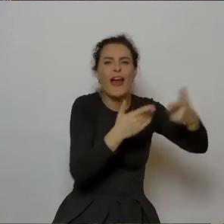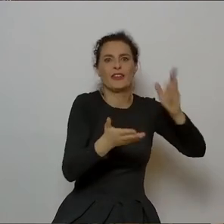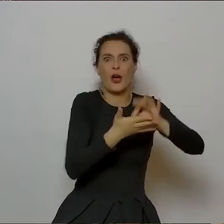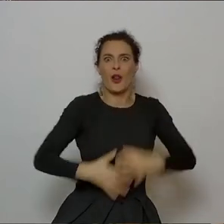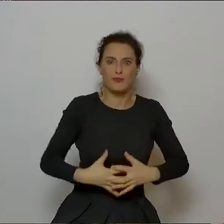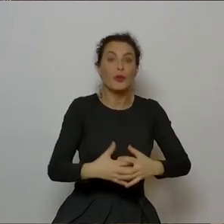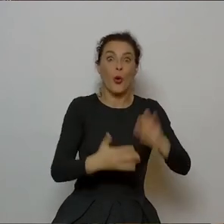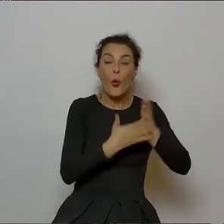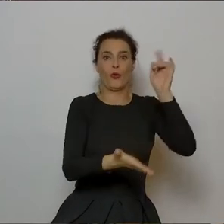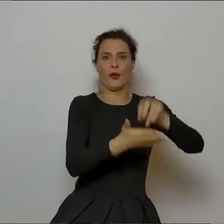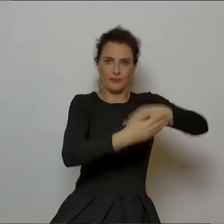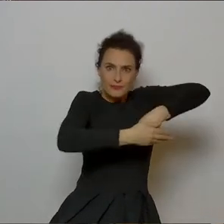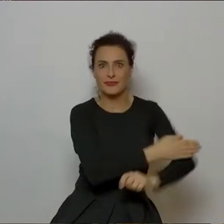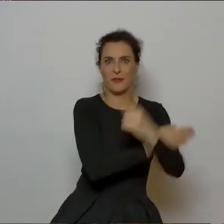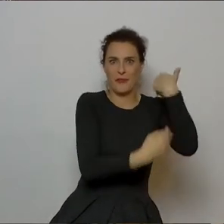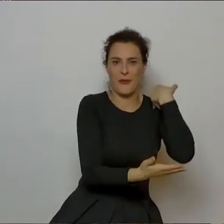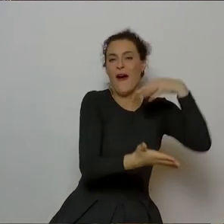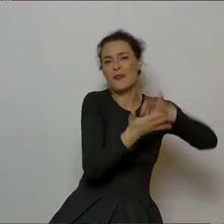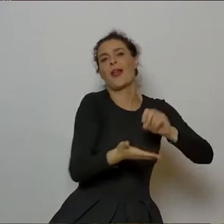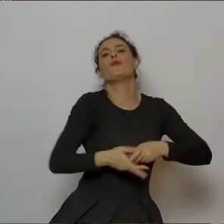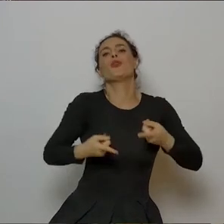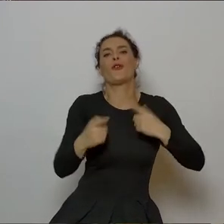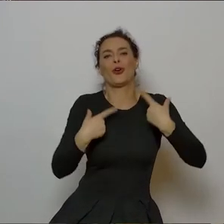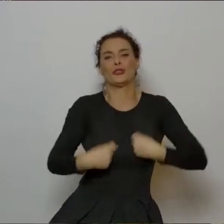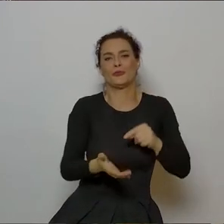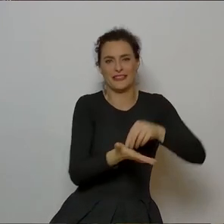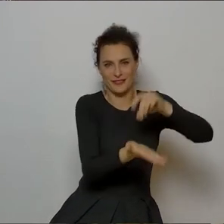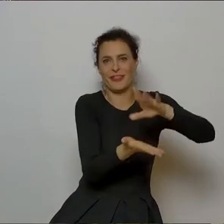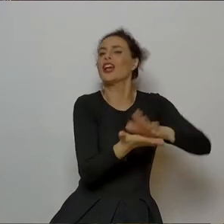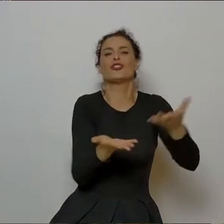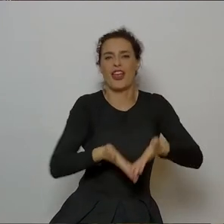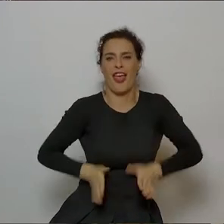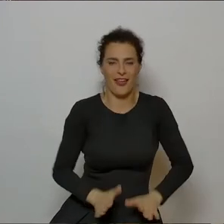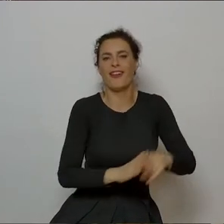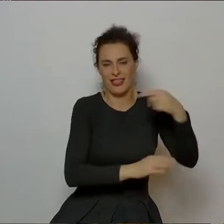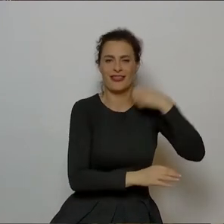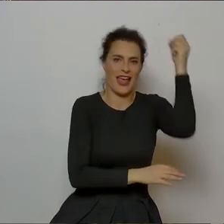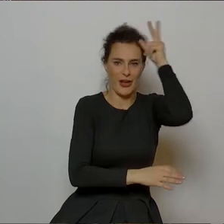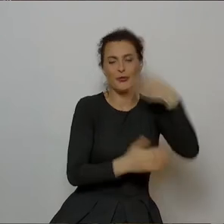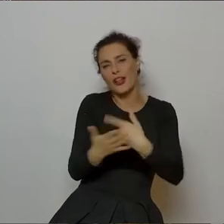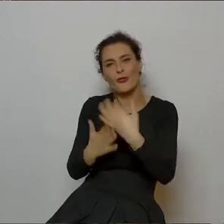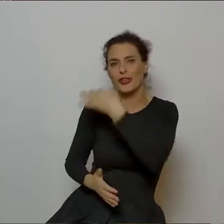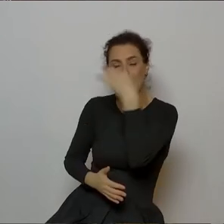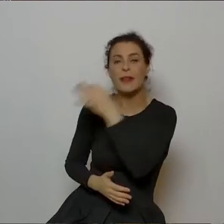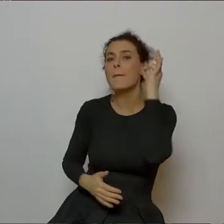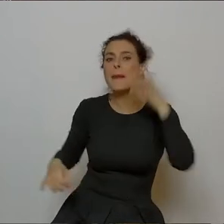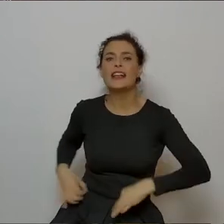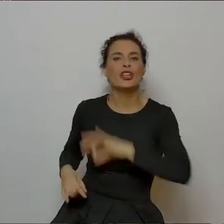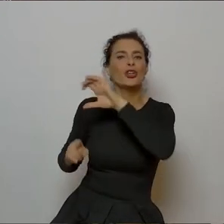wszystko w dowodzie osobistym mam Tarnów. Skoro pan zaczepił o to, to ja oczywiście nie mogę nie zapytać pani Joanny, bo